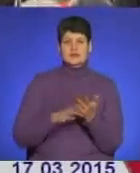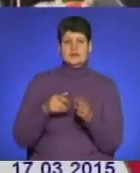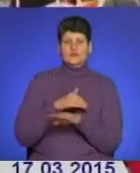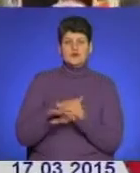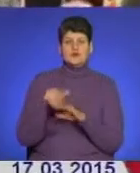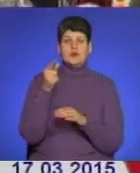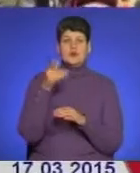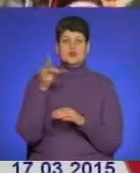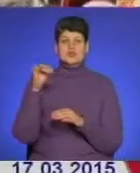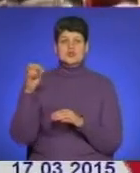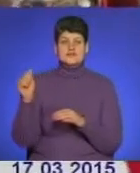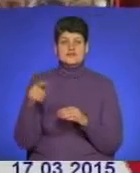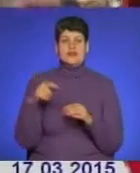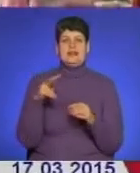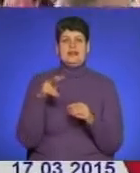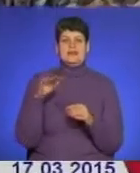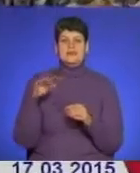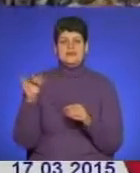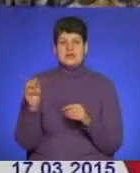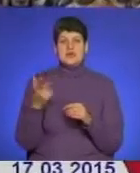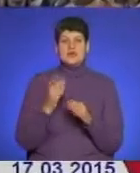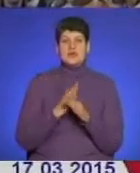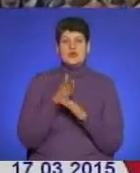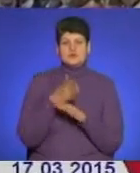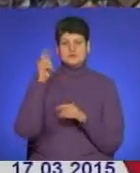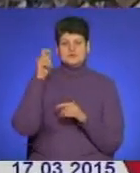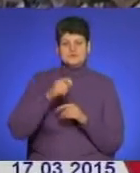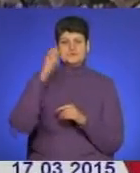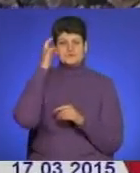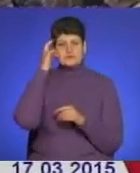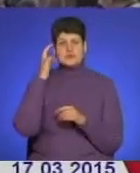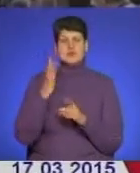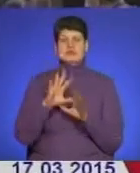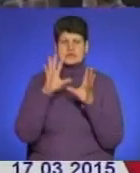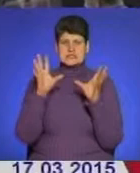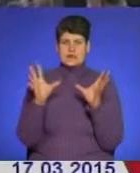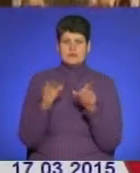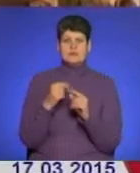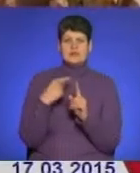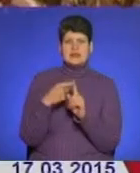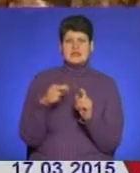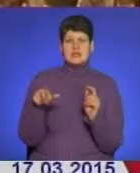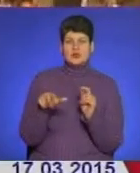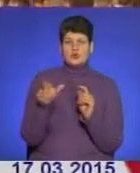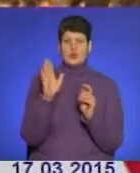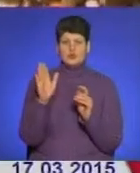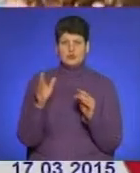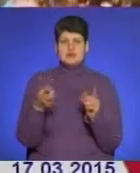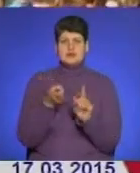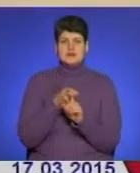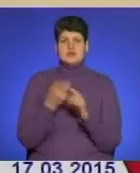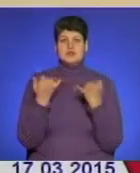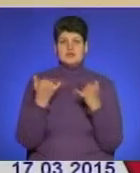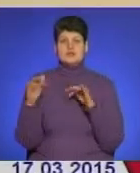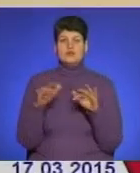Серед запрошених – військові і гості з Києва. Загалом хресна дорога буде присвячена сучасним подіям в Україні.